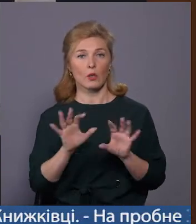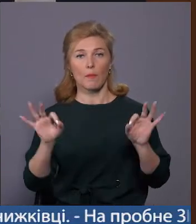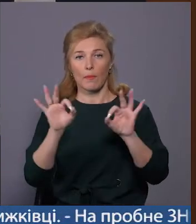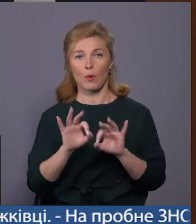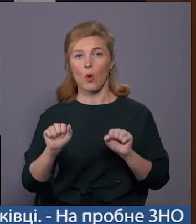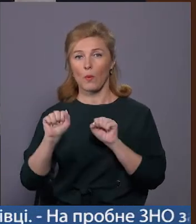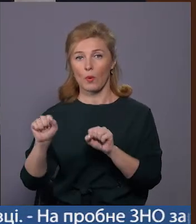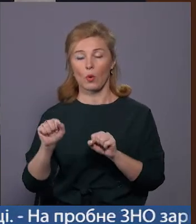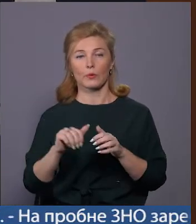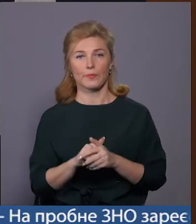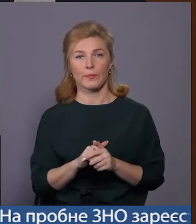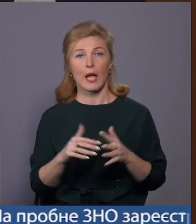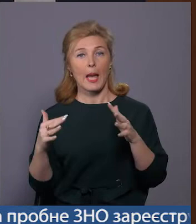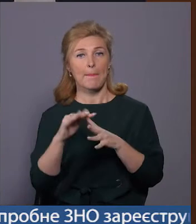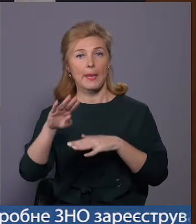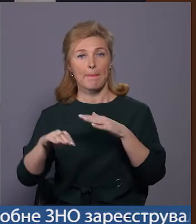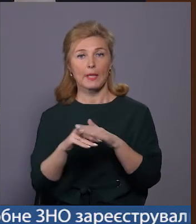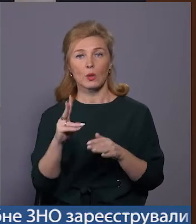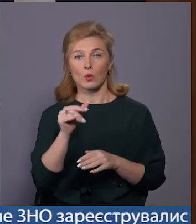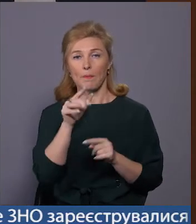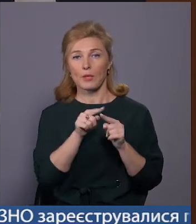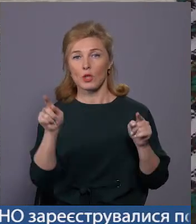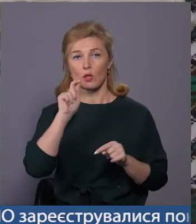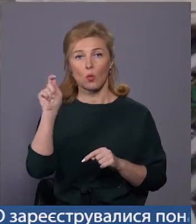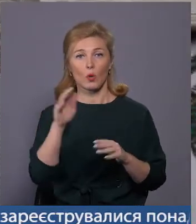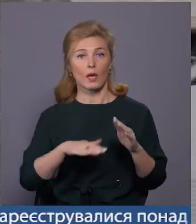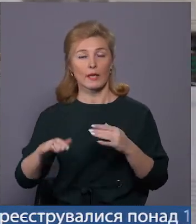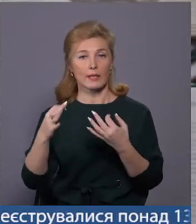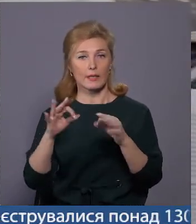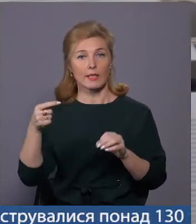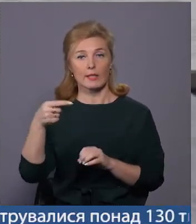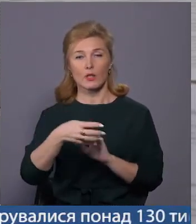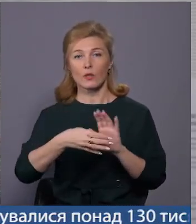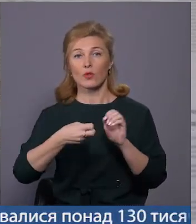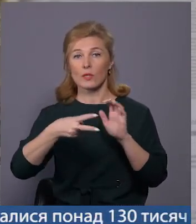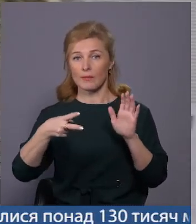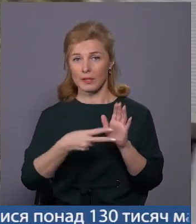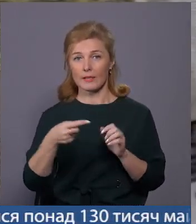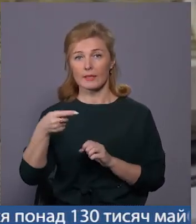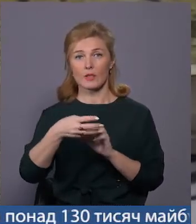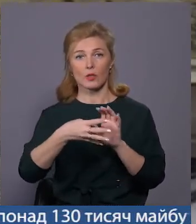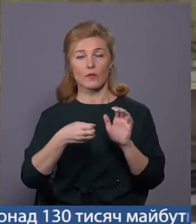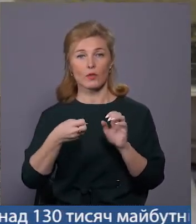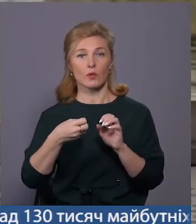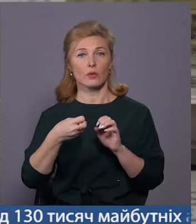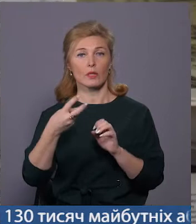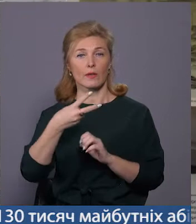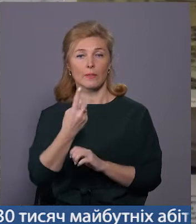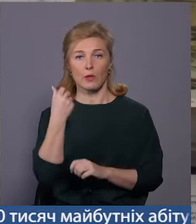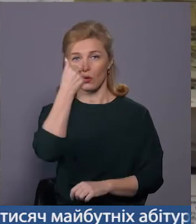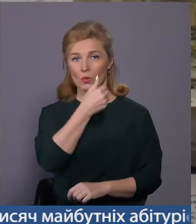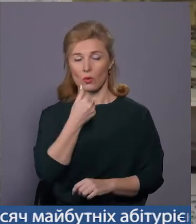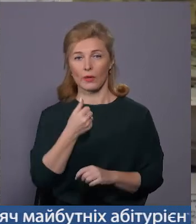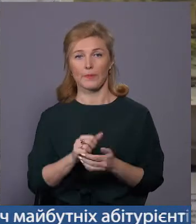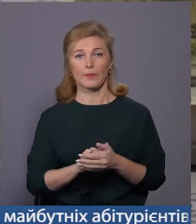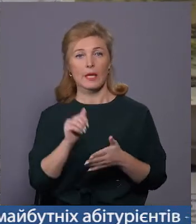оборонну операцію «Бій під Крутами» під час українських визвальних змагань 1917-1921 років. З